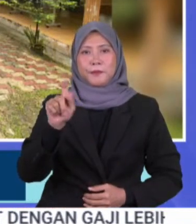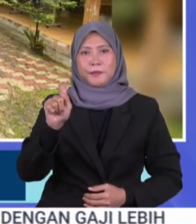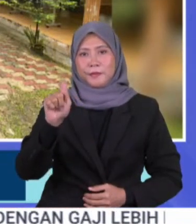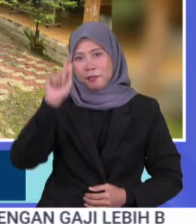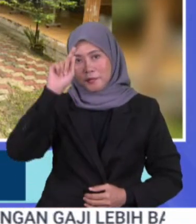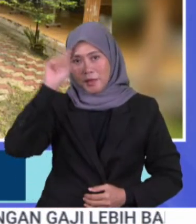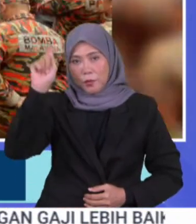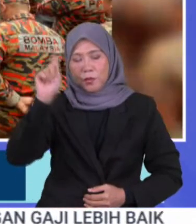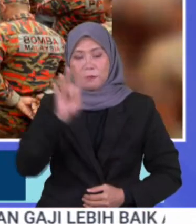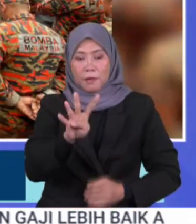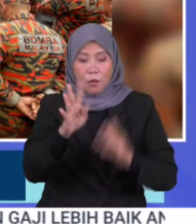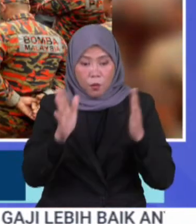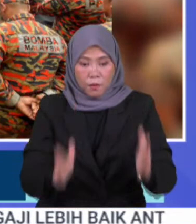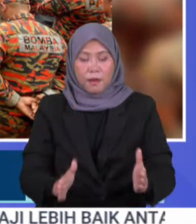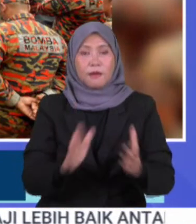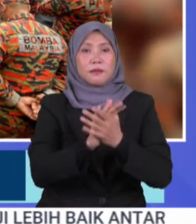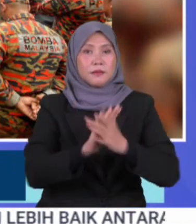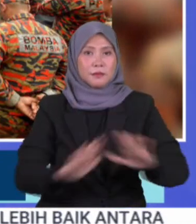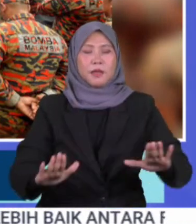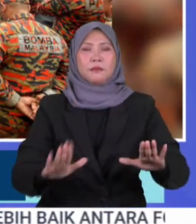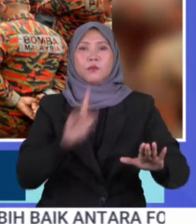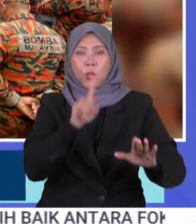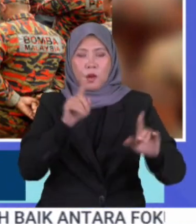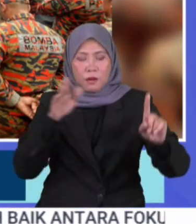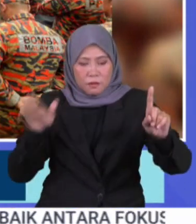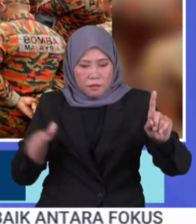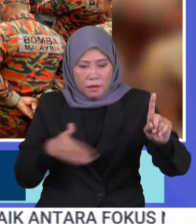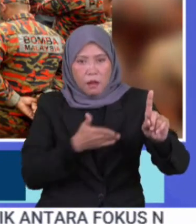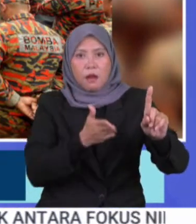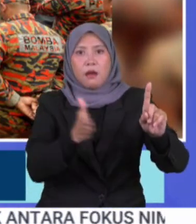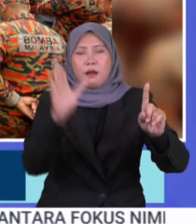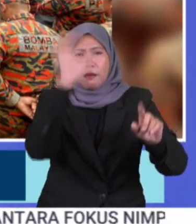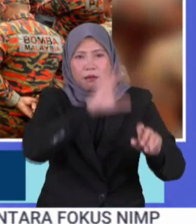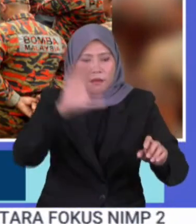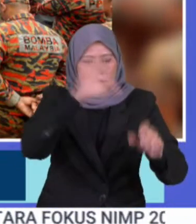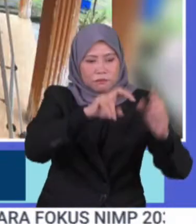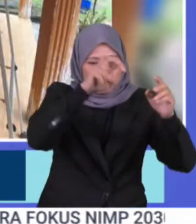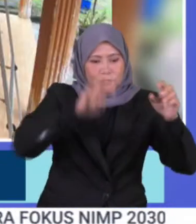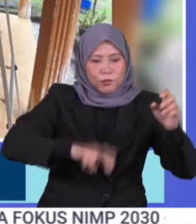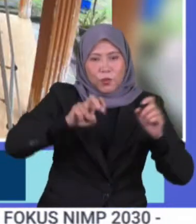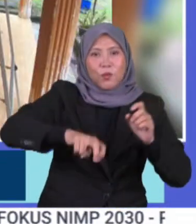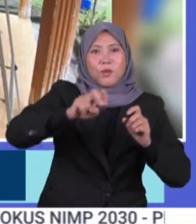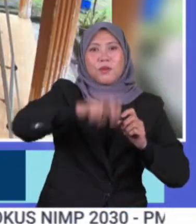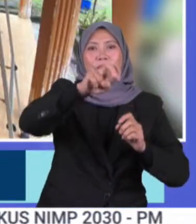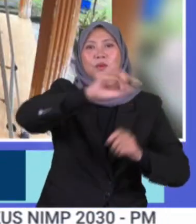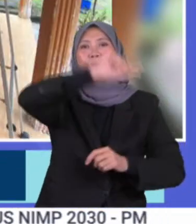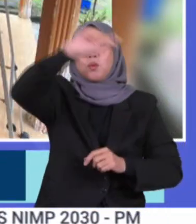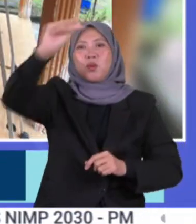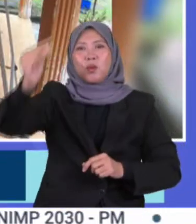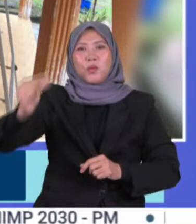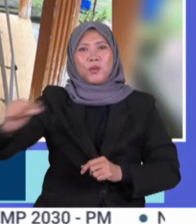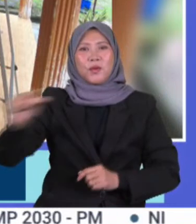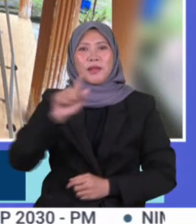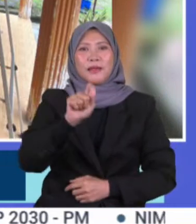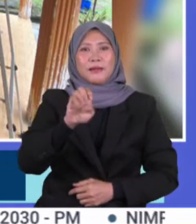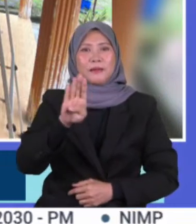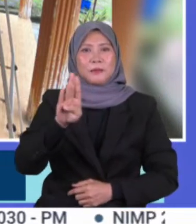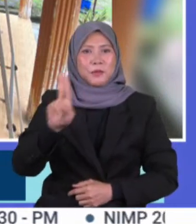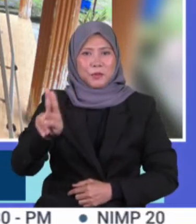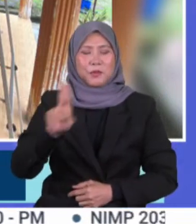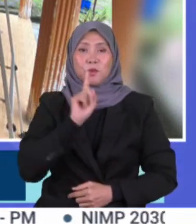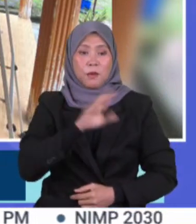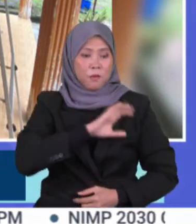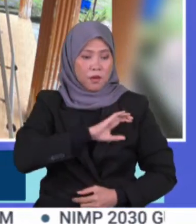empat lelaki ditemukan selamat selepas sesat ketika melakukan aktiviti pendakian di Gunung Tebu Timbalan Ketua Polis